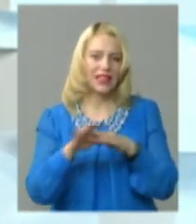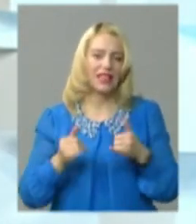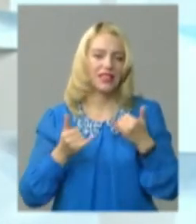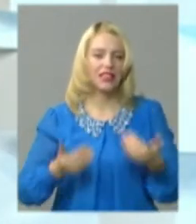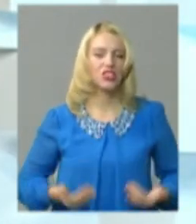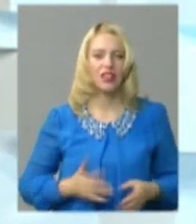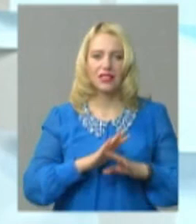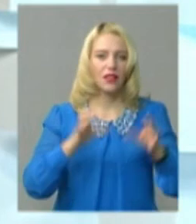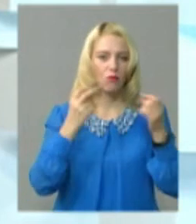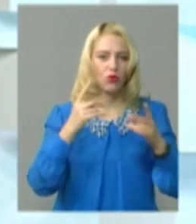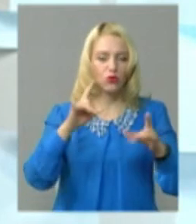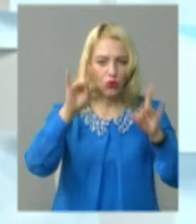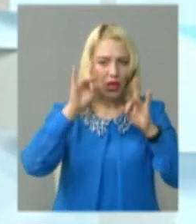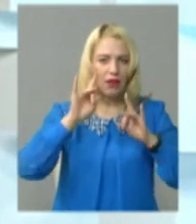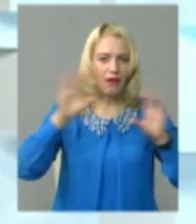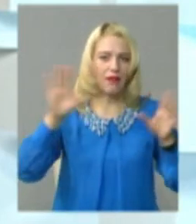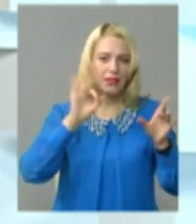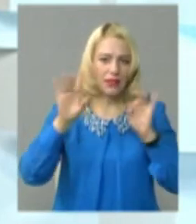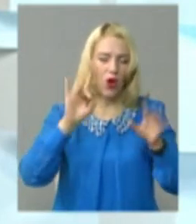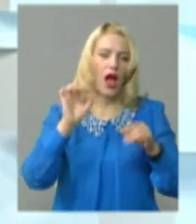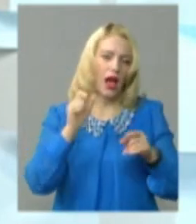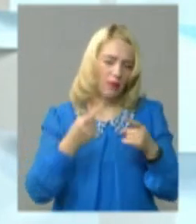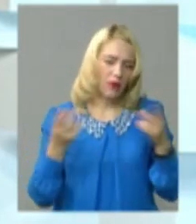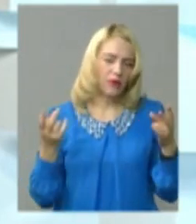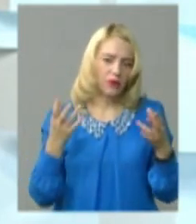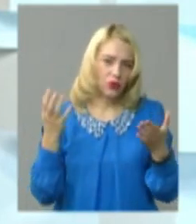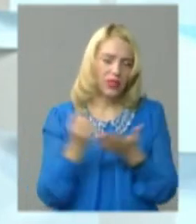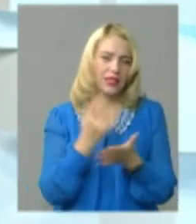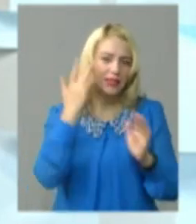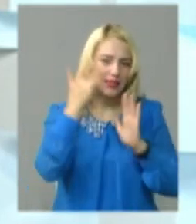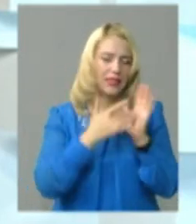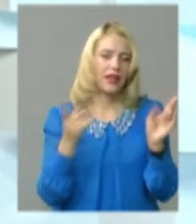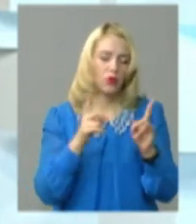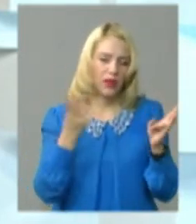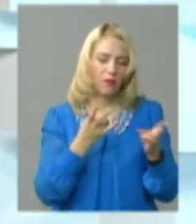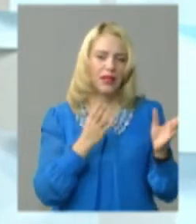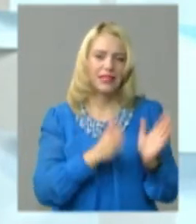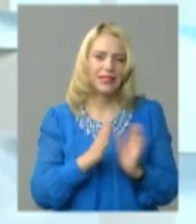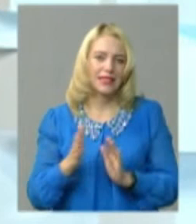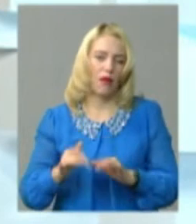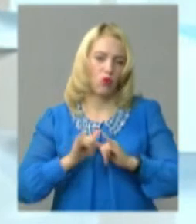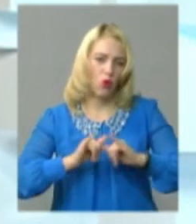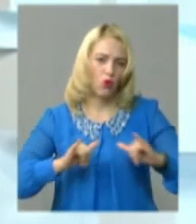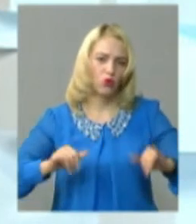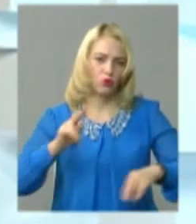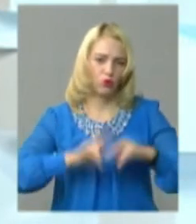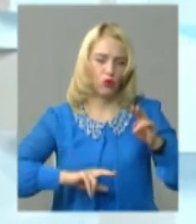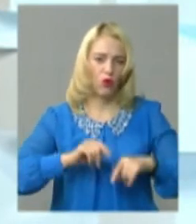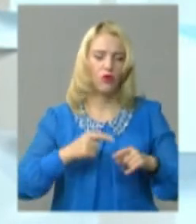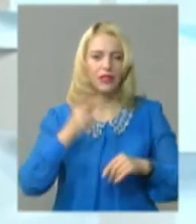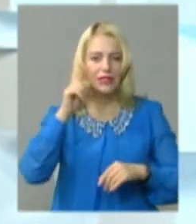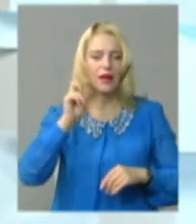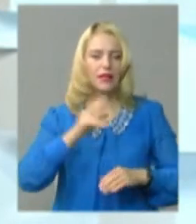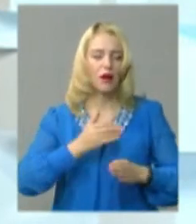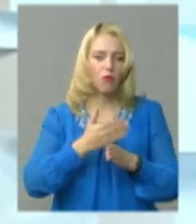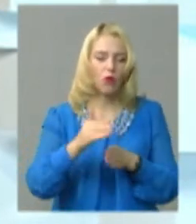це не тільки гучне гасло, а й досяжня цілі, яку потрібно системно розбудовувати. Ми знаємо, як покроково